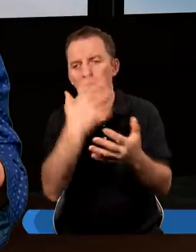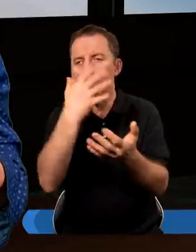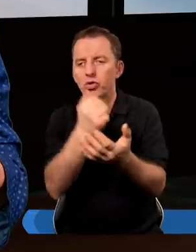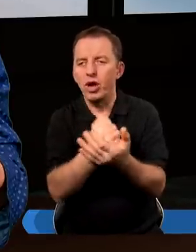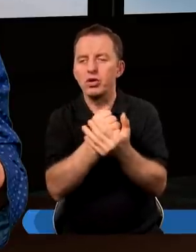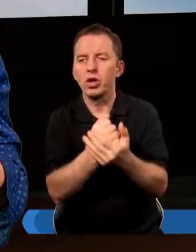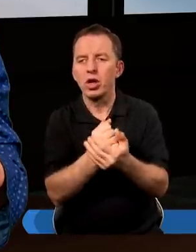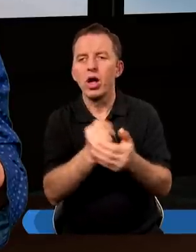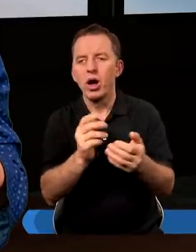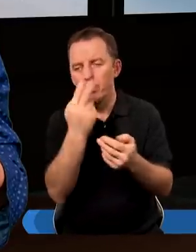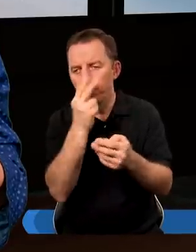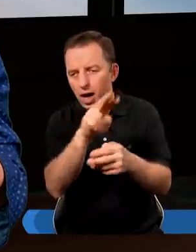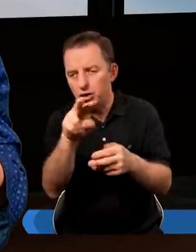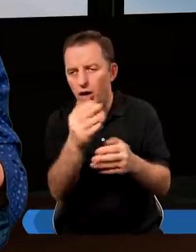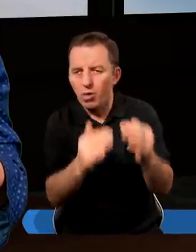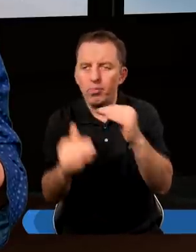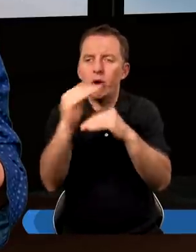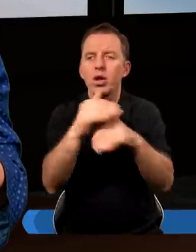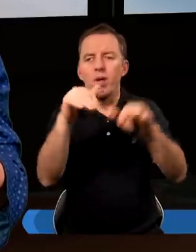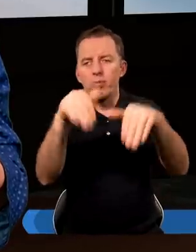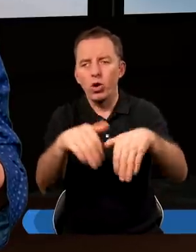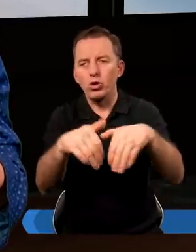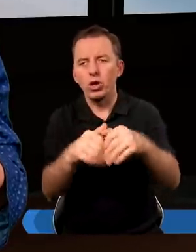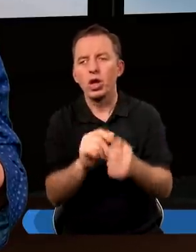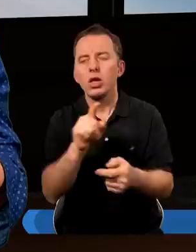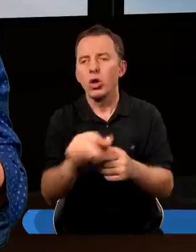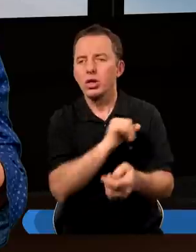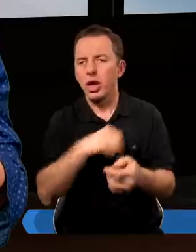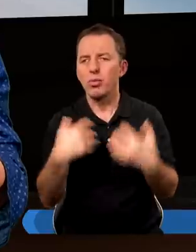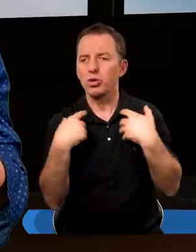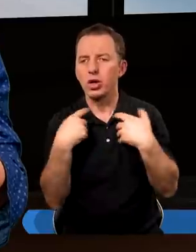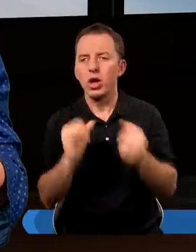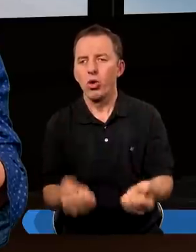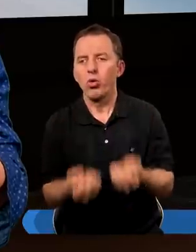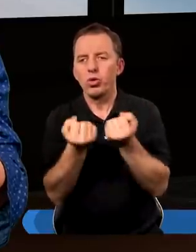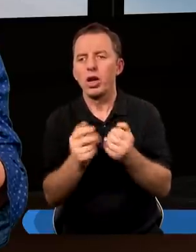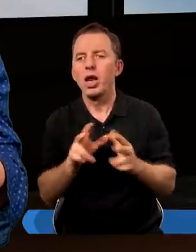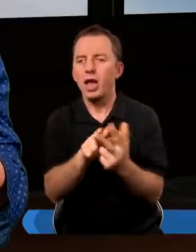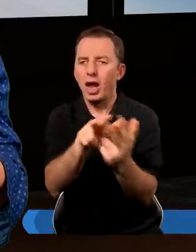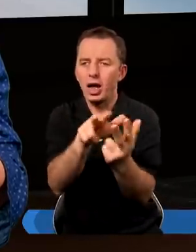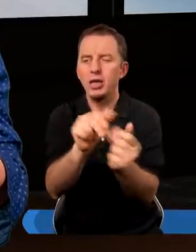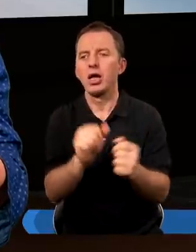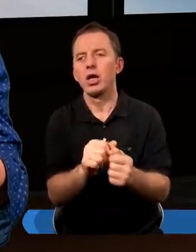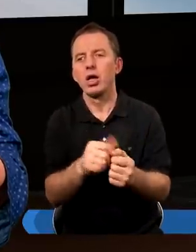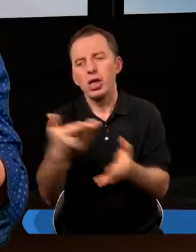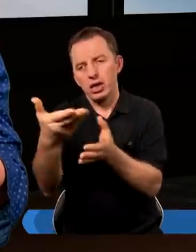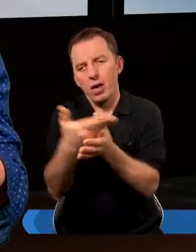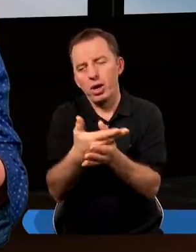to zaświadczyć, owszem, ponad możność samorzutnie, usilnym naleganiem,